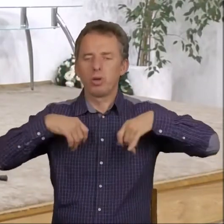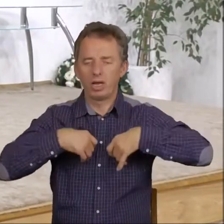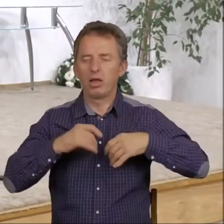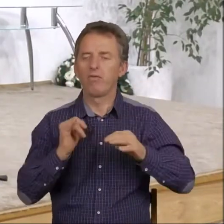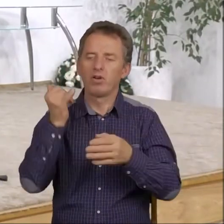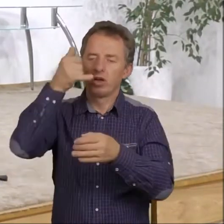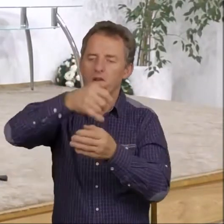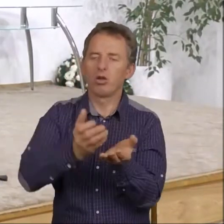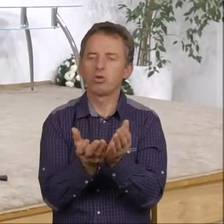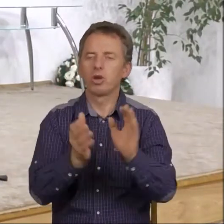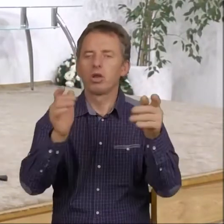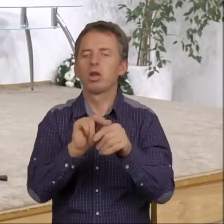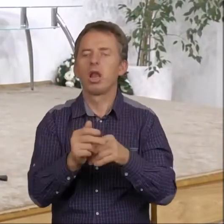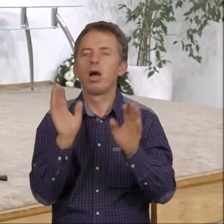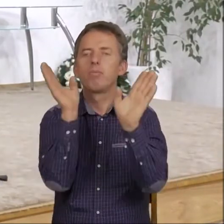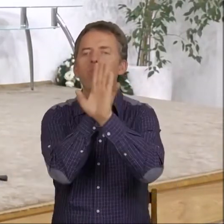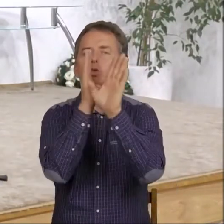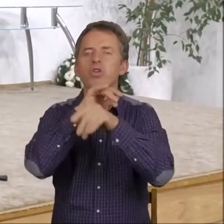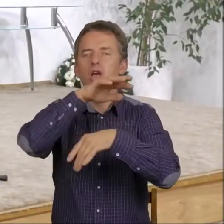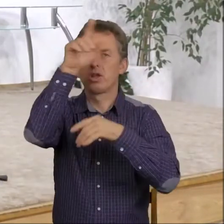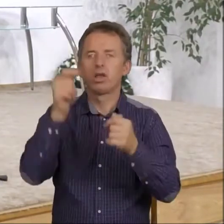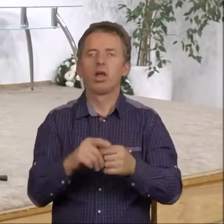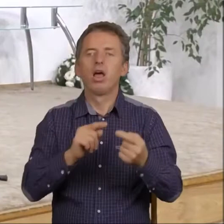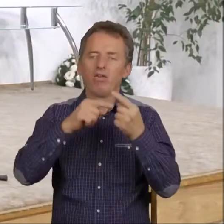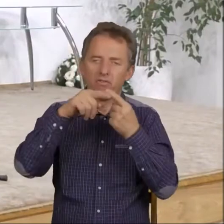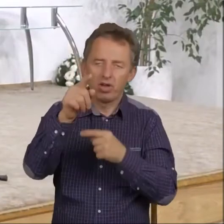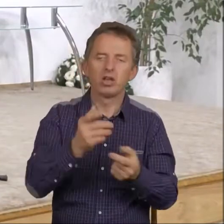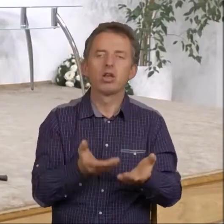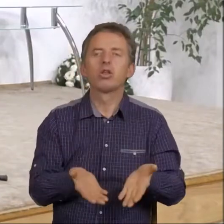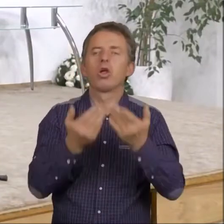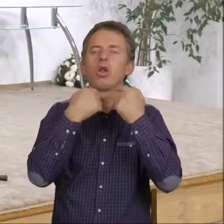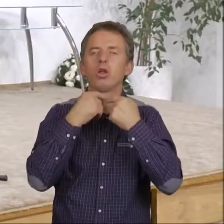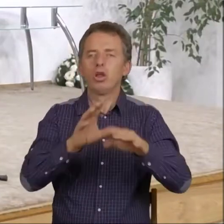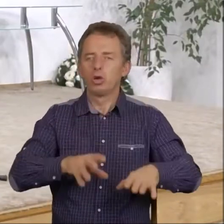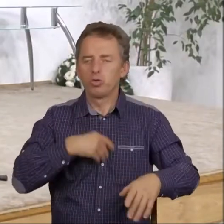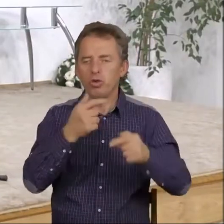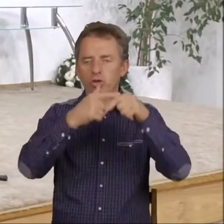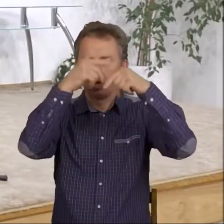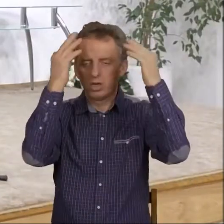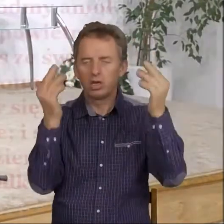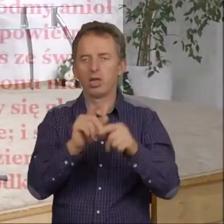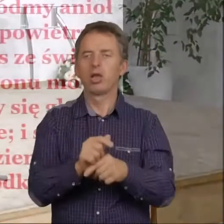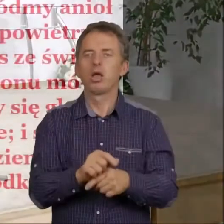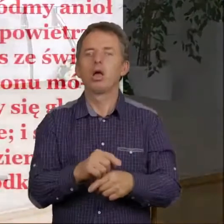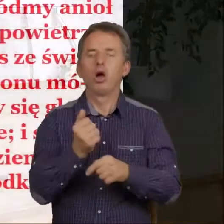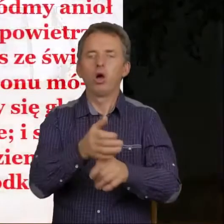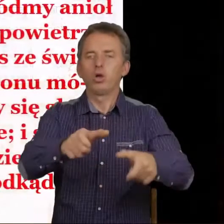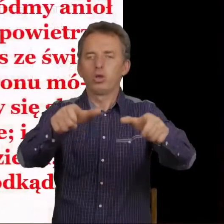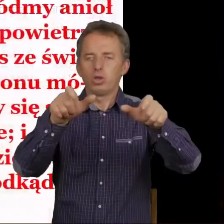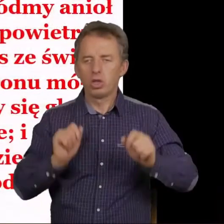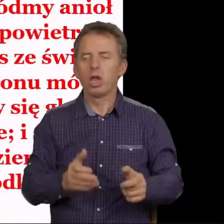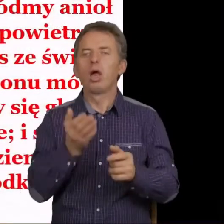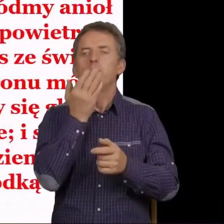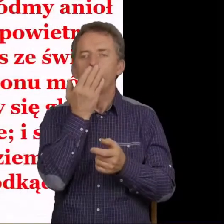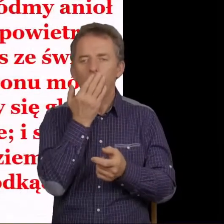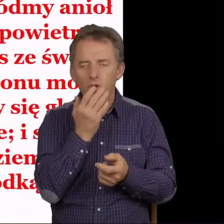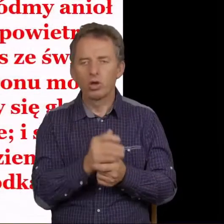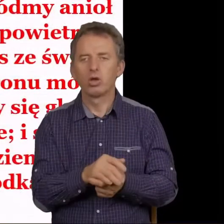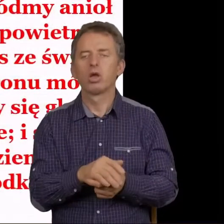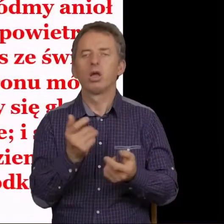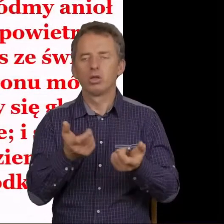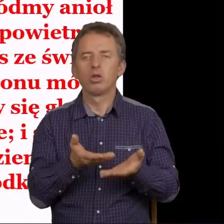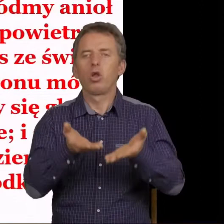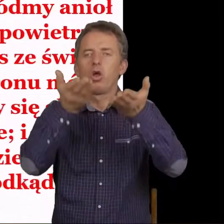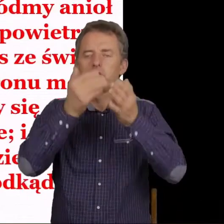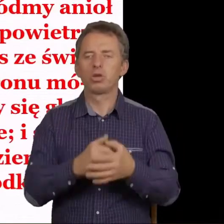swoją czaszę na powietrze i wyszedł donośny głos ze świątyni niebiańskiej od tronu, mówiący, stało się.